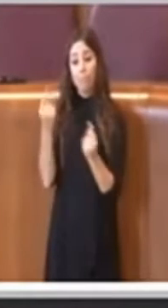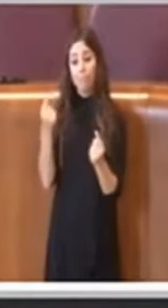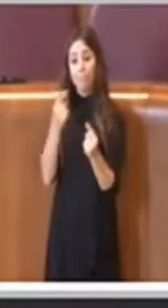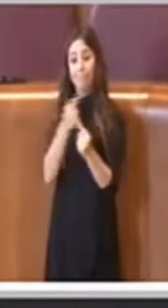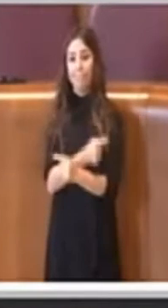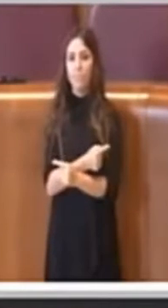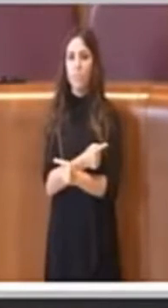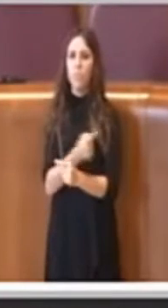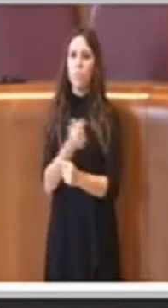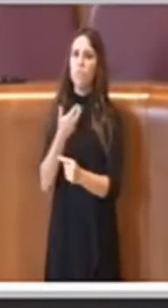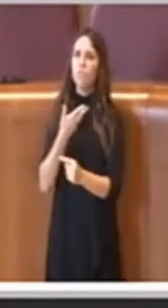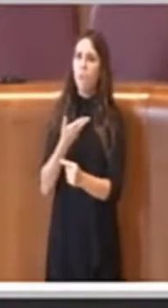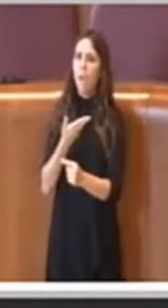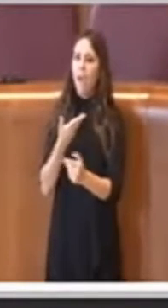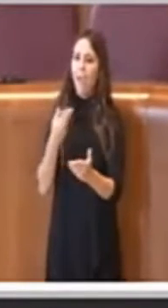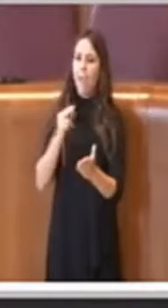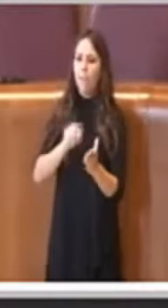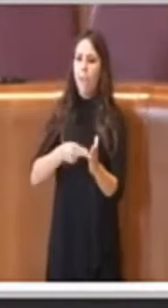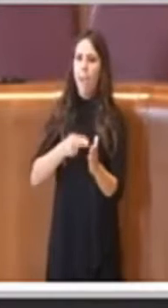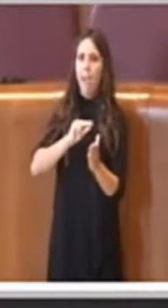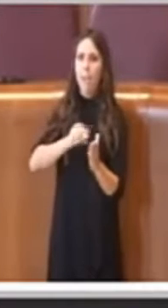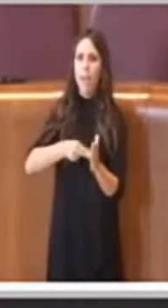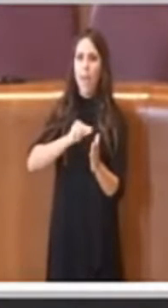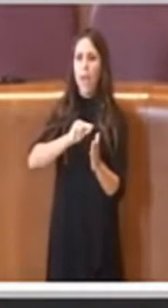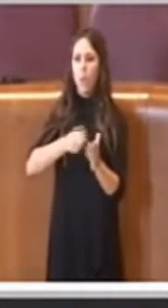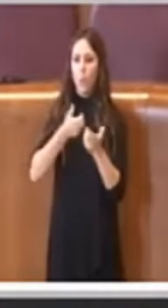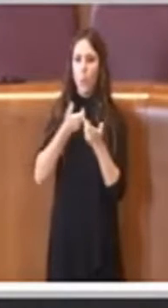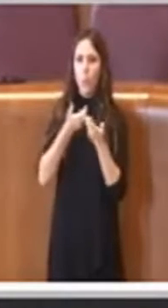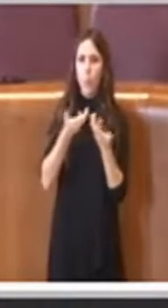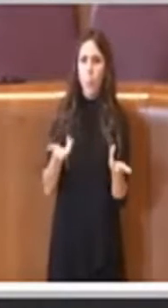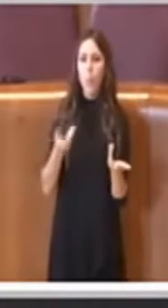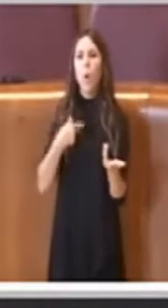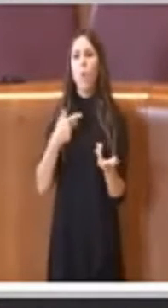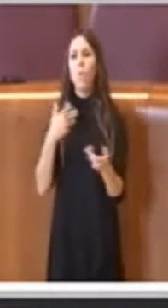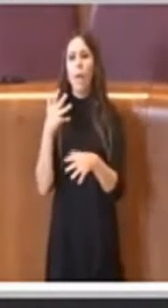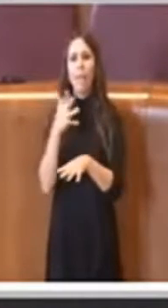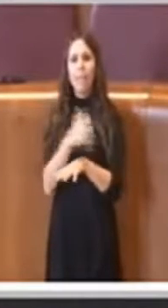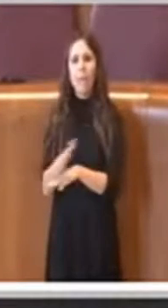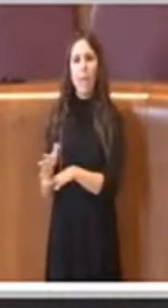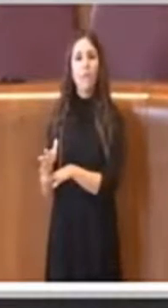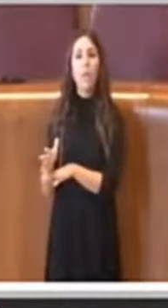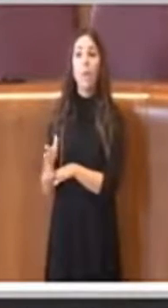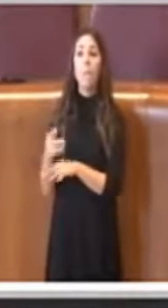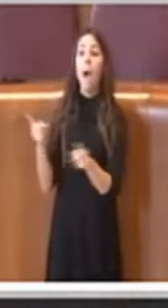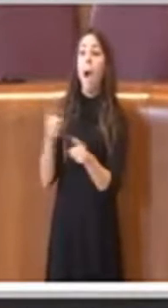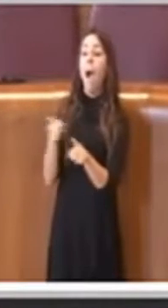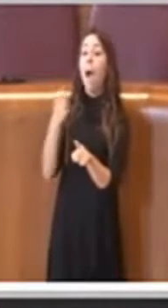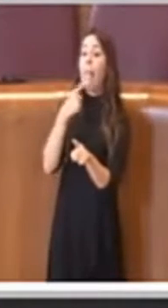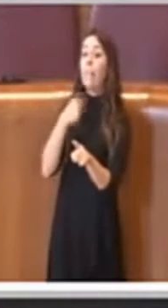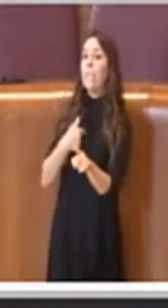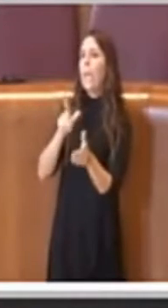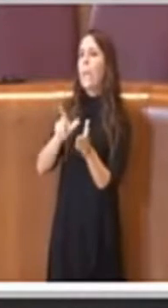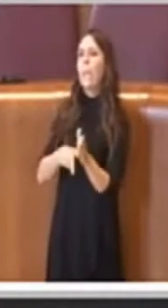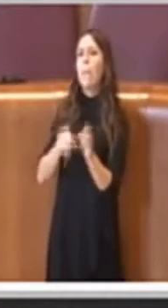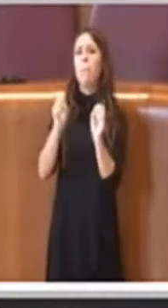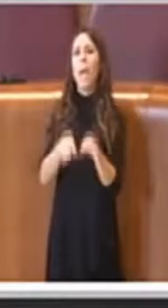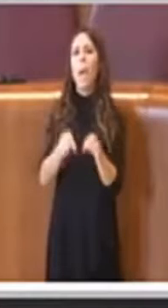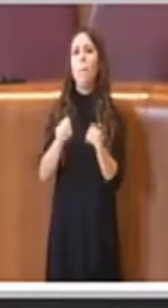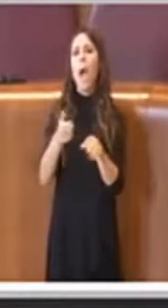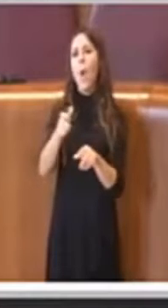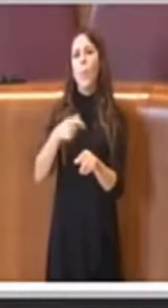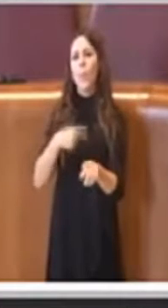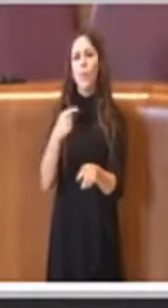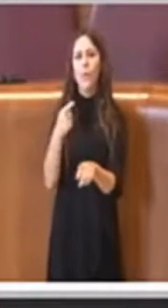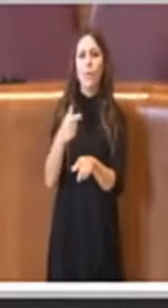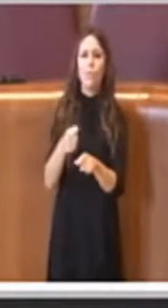decine e decine di emendamenti, si chiedono gli interventi in dergo eccetera e poi dite, ma voi perdete tempo per la città.